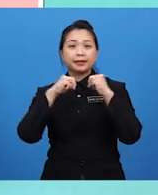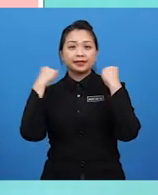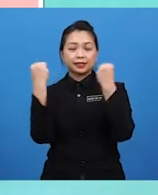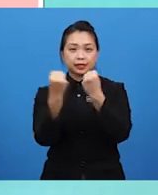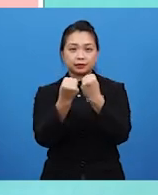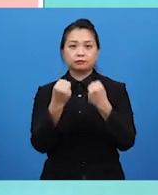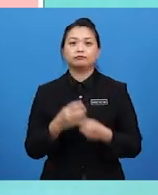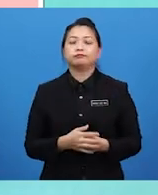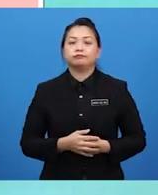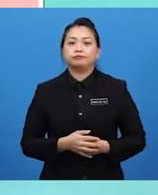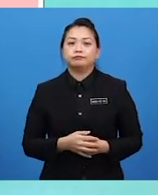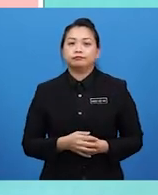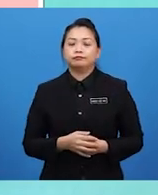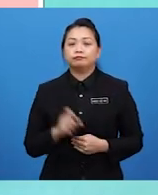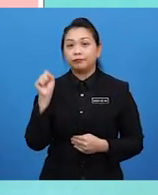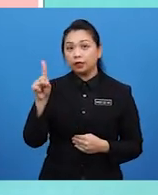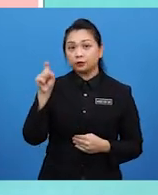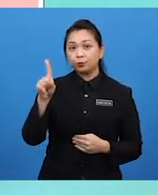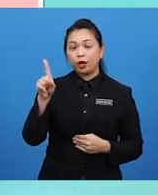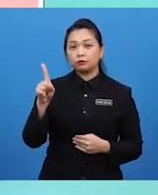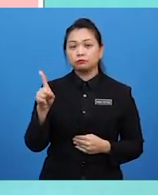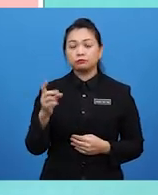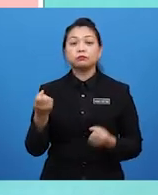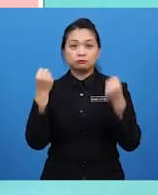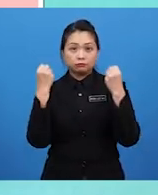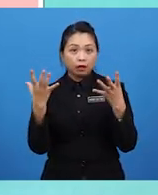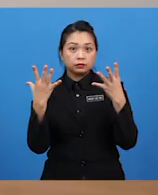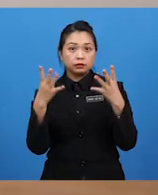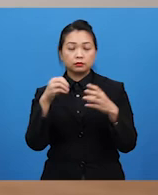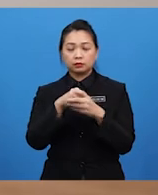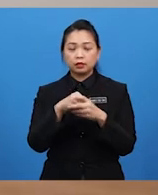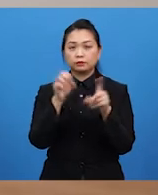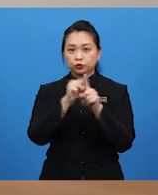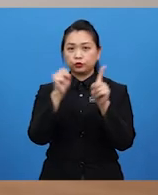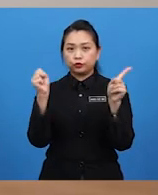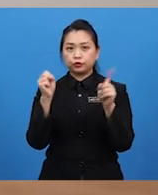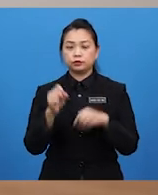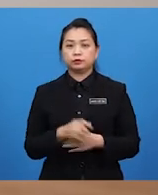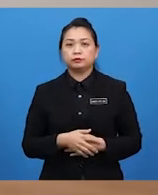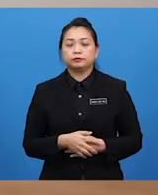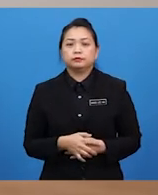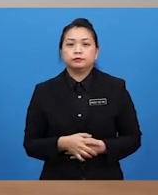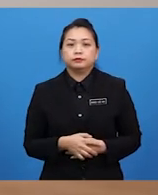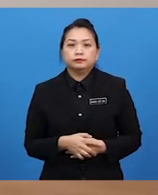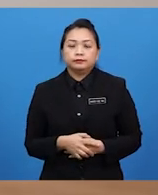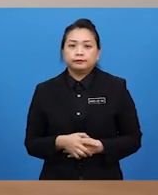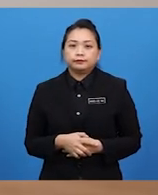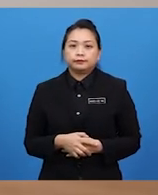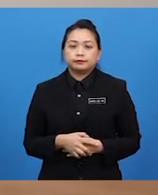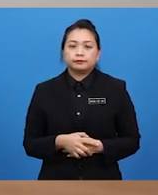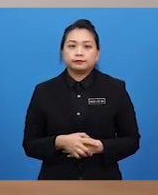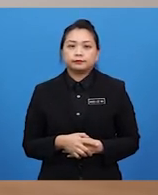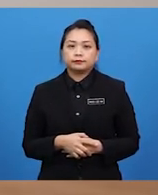semuanya, Cikgu Donz. banyak juga aspek dalam sosiologi ini, Cikgu Arif, ya? Ya, Cikgu Donz. Memang banyak juga